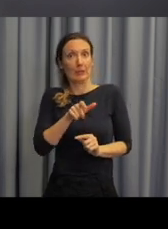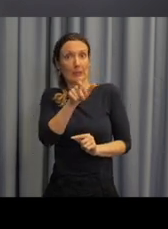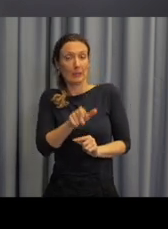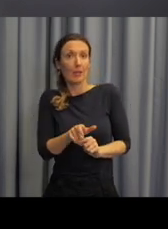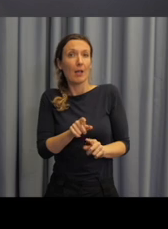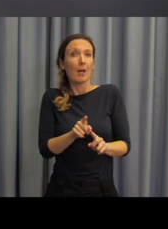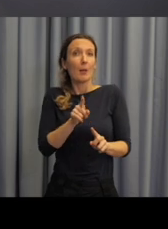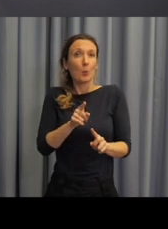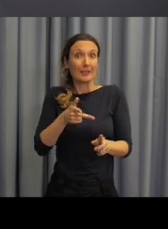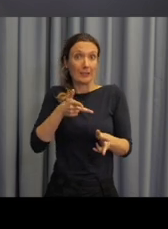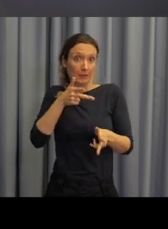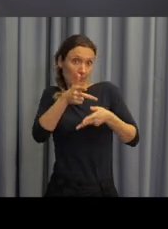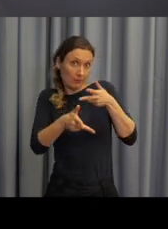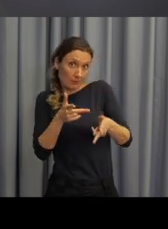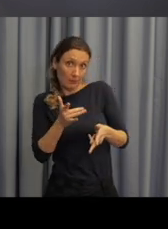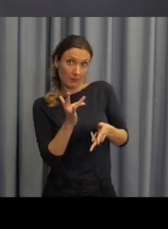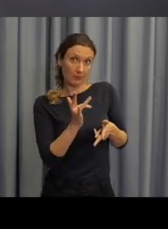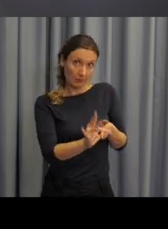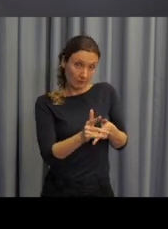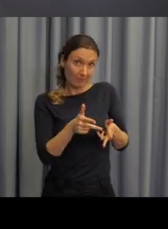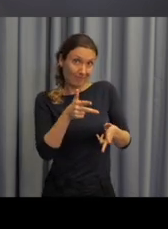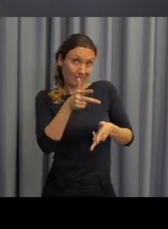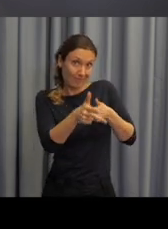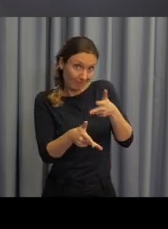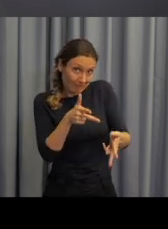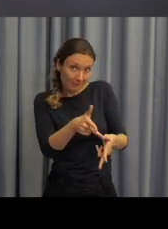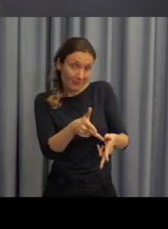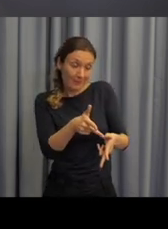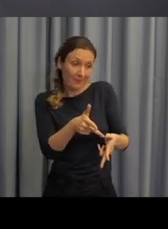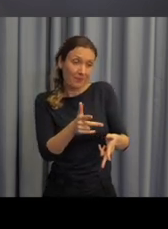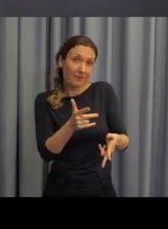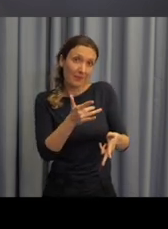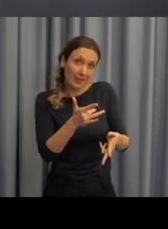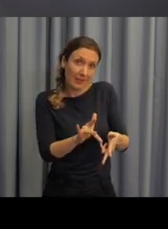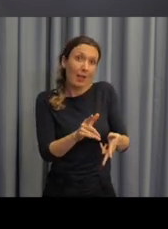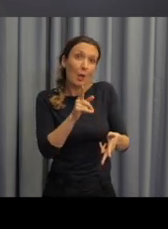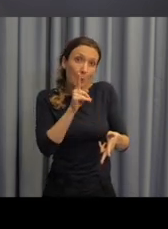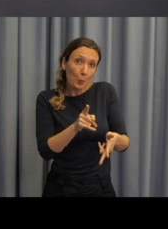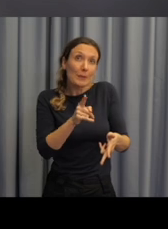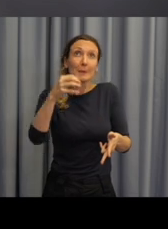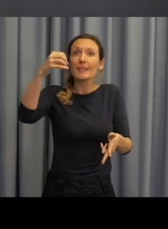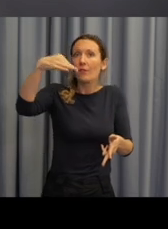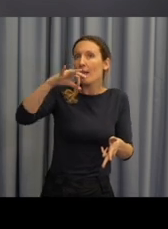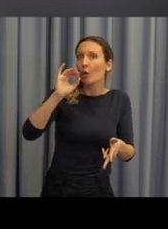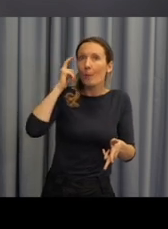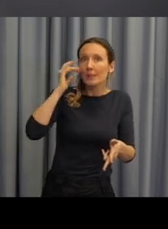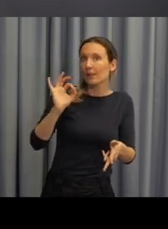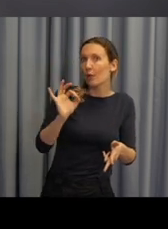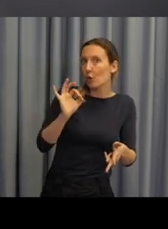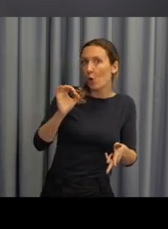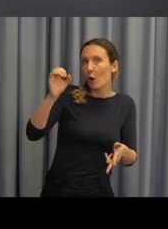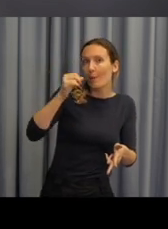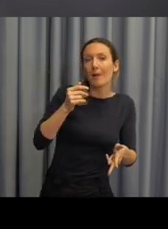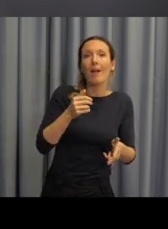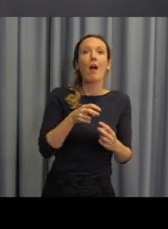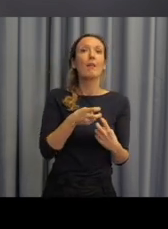Je například potřeba tomu žákovi, když on má vnímat náš projev